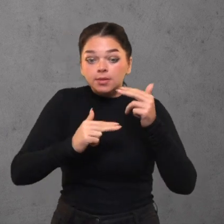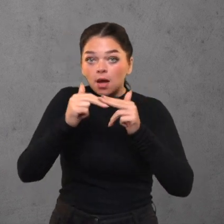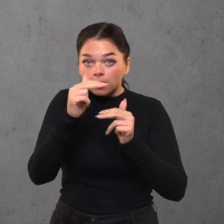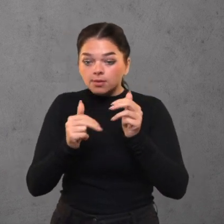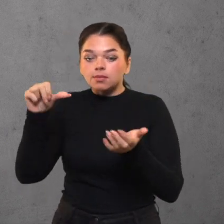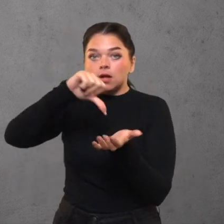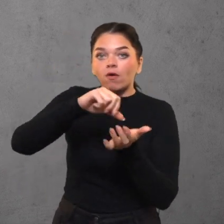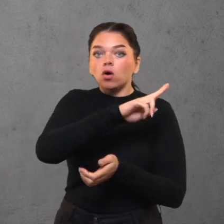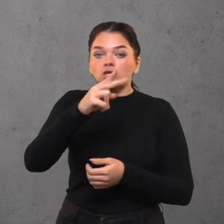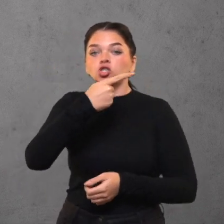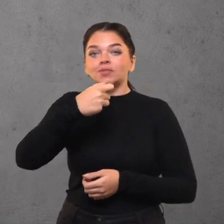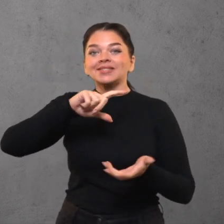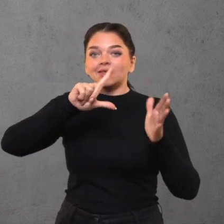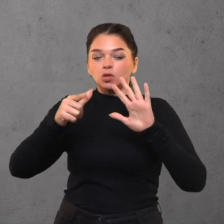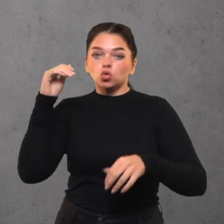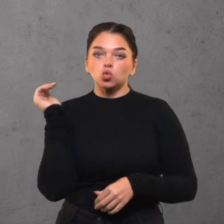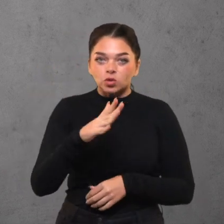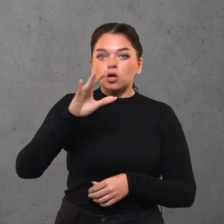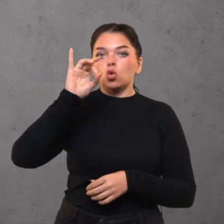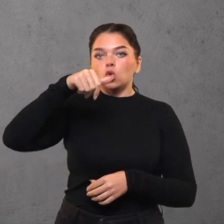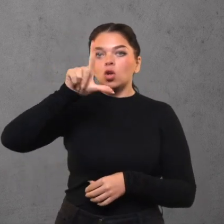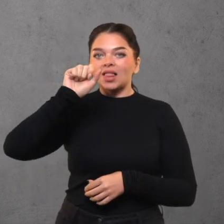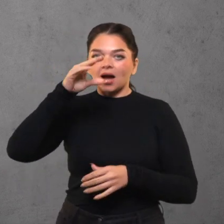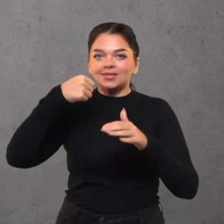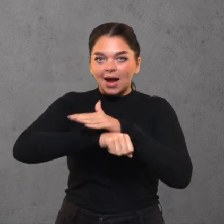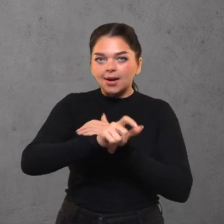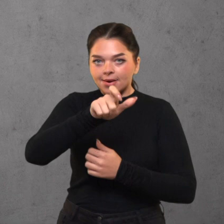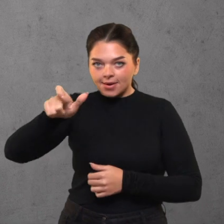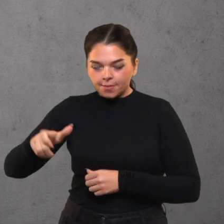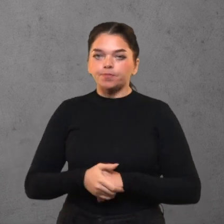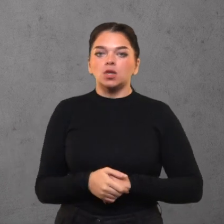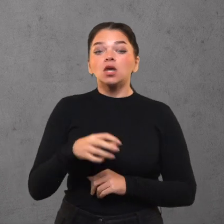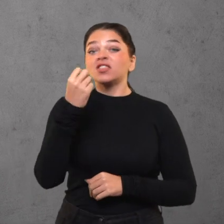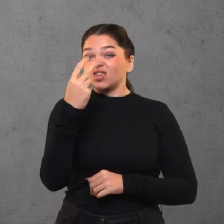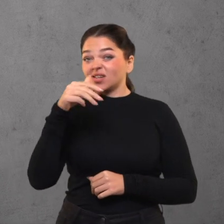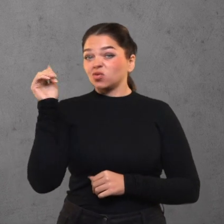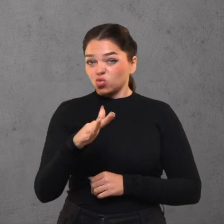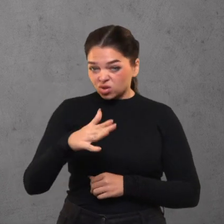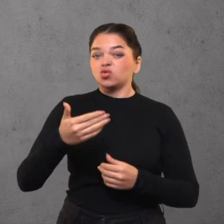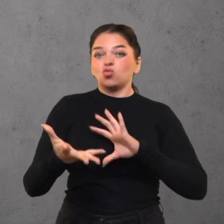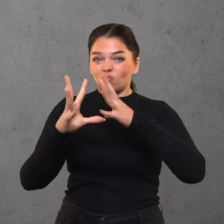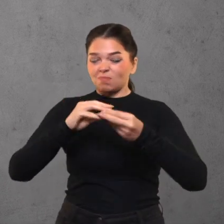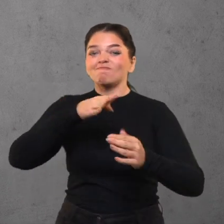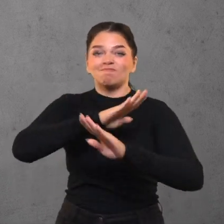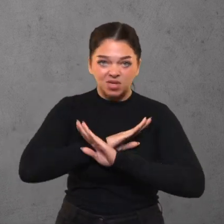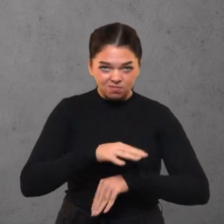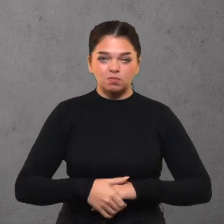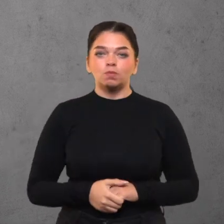Statant kanalą dalyvavo 107 tūkstančiai Gulago kalinių, iš kurių 12 tūkstančių ten ir mirė.